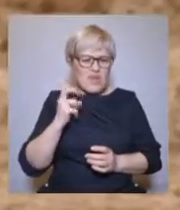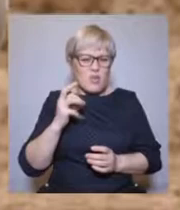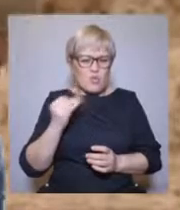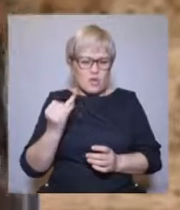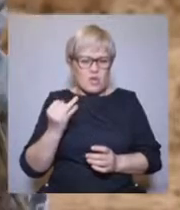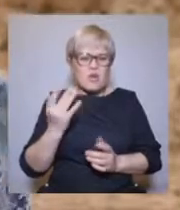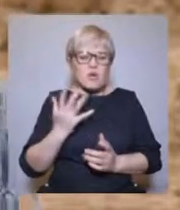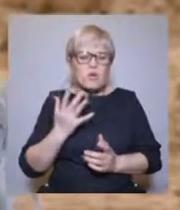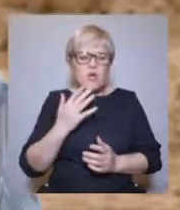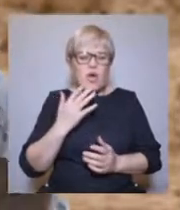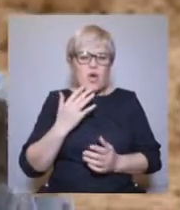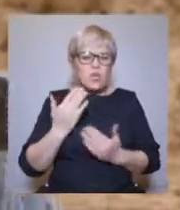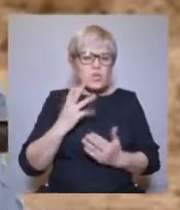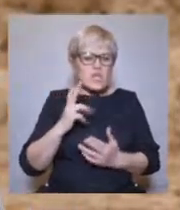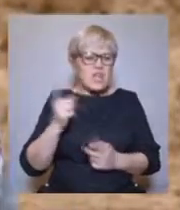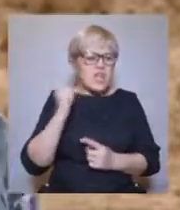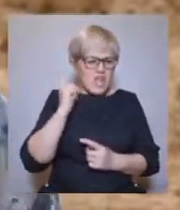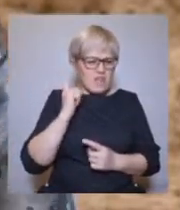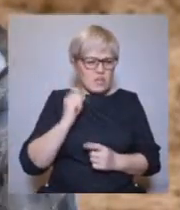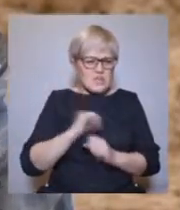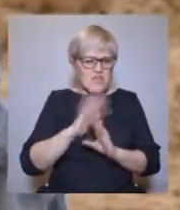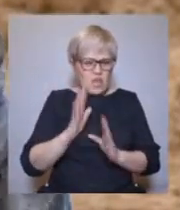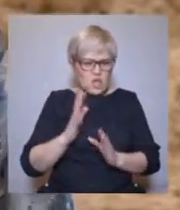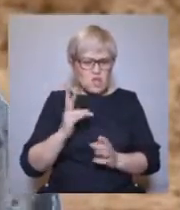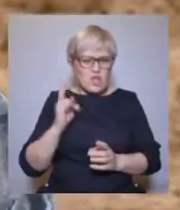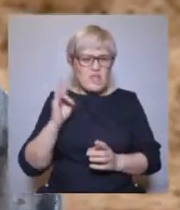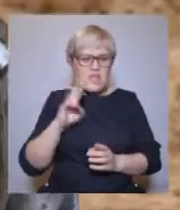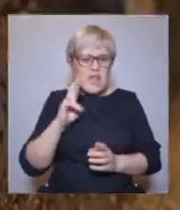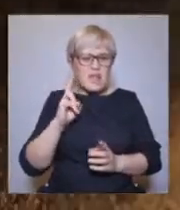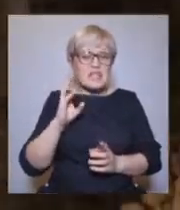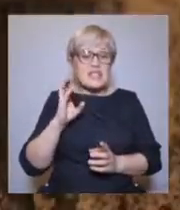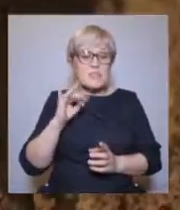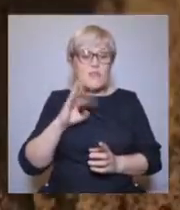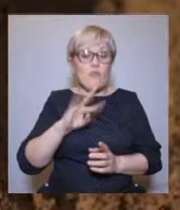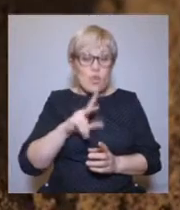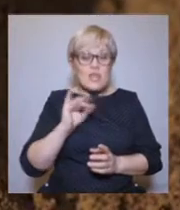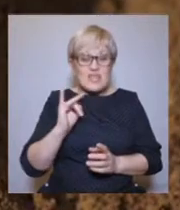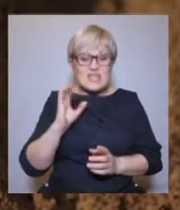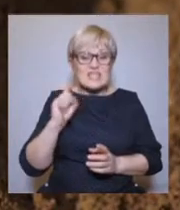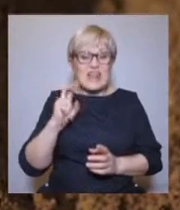археологии, которые так или иначе относят не столько к городищам, сколько к древним святилищам.